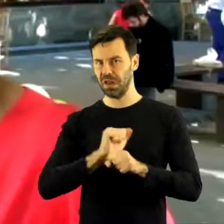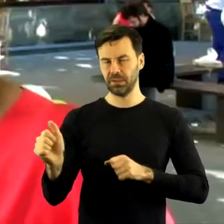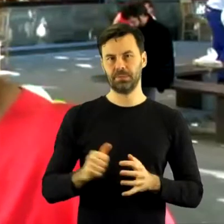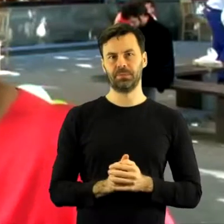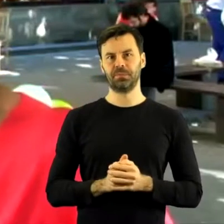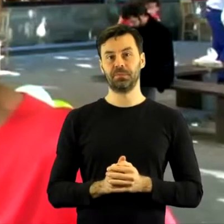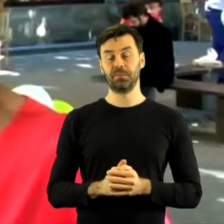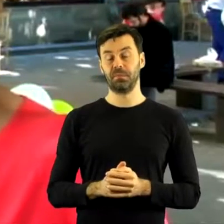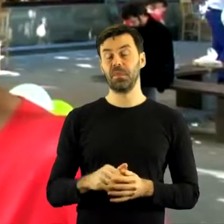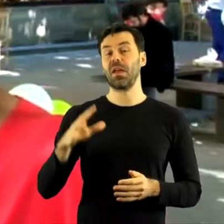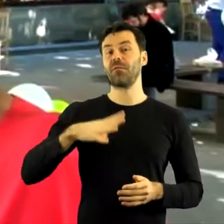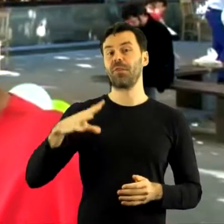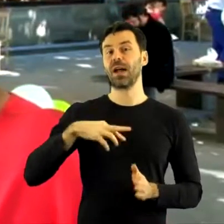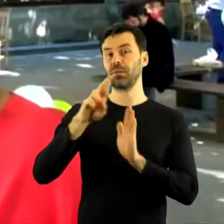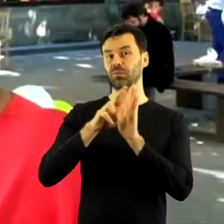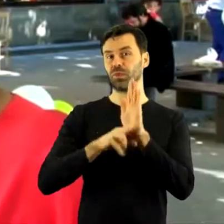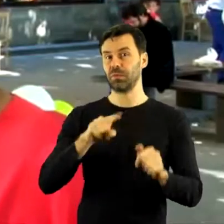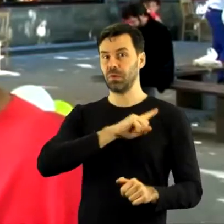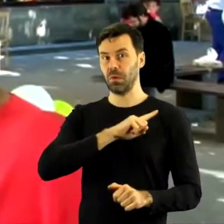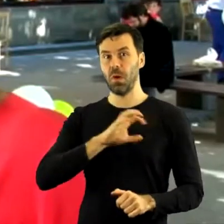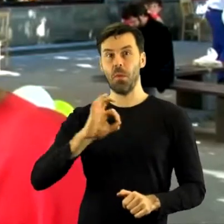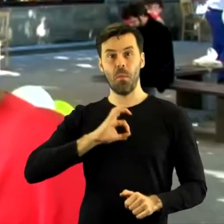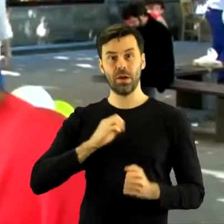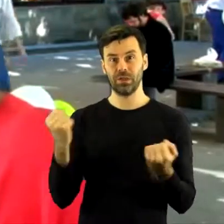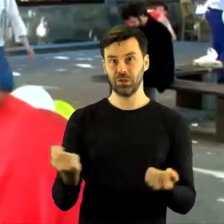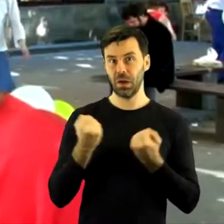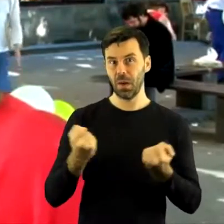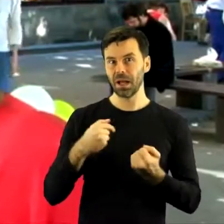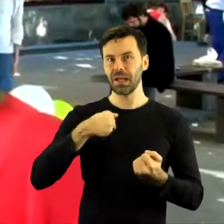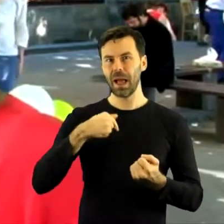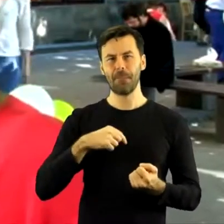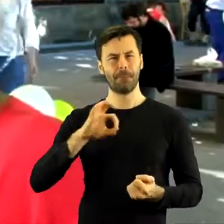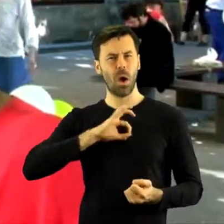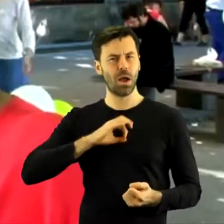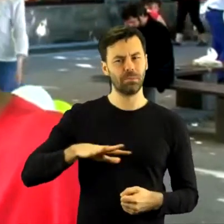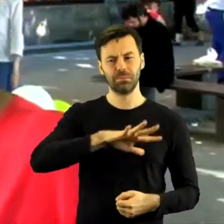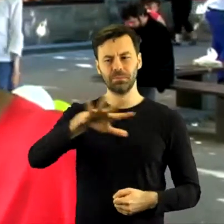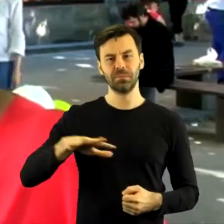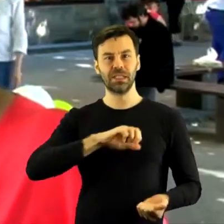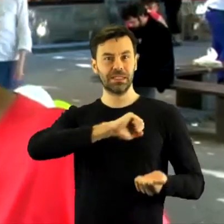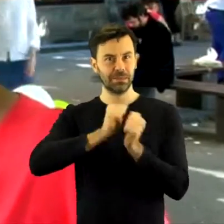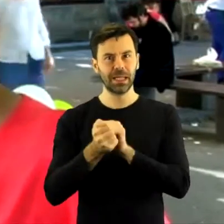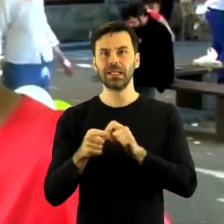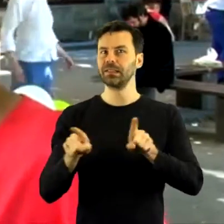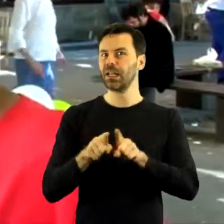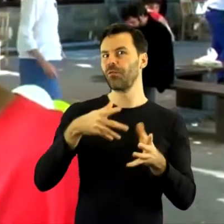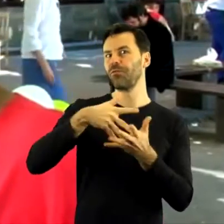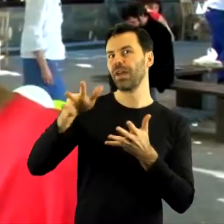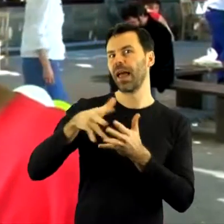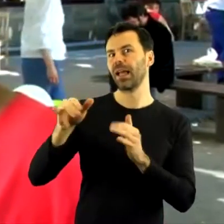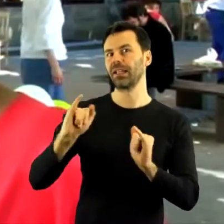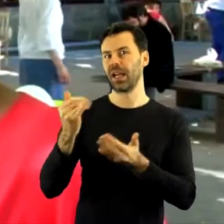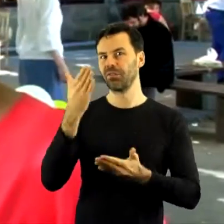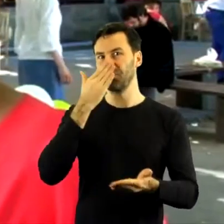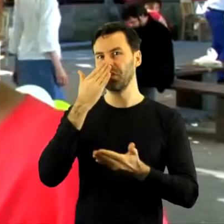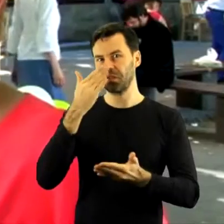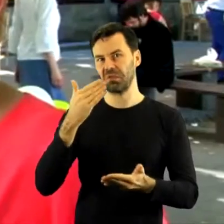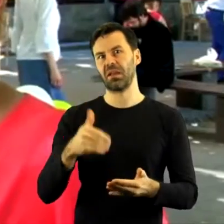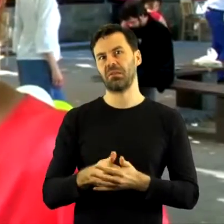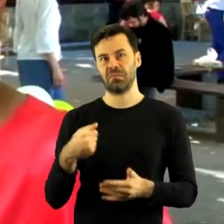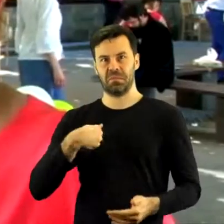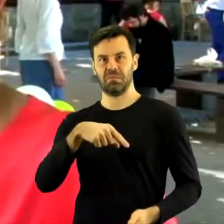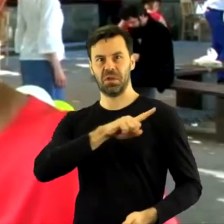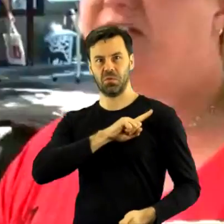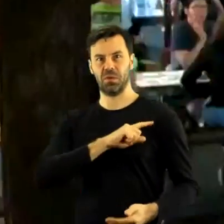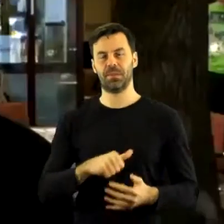Watchdogiem warto być, bo przez swoje działania zmieniamy swoje otoczenie, a także mamy wpływ na racjonalne wydatkowanie środków publicznych